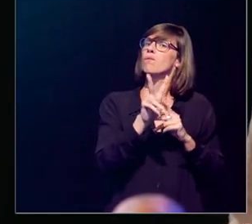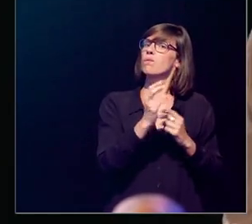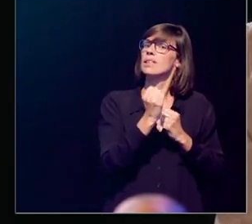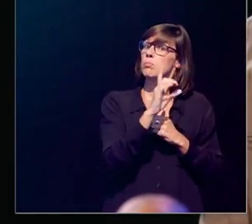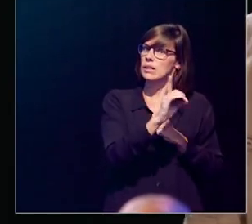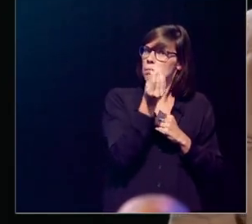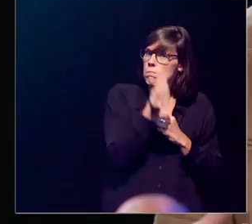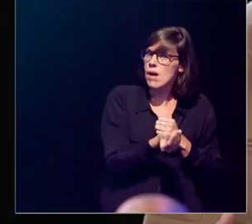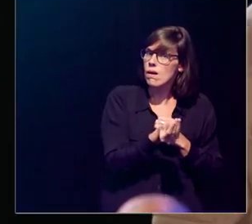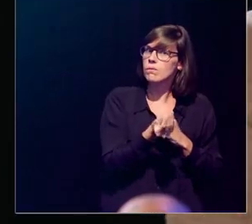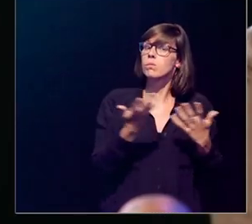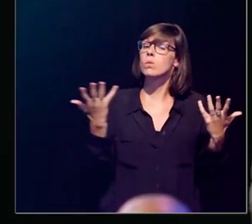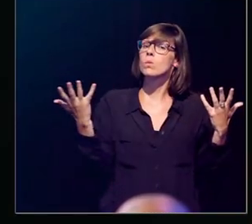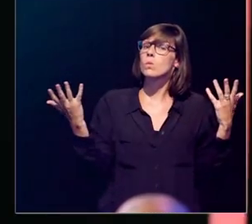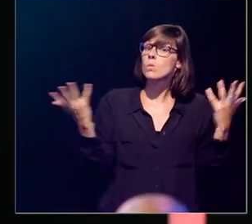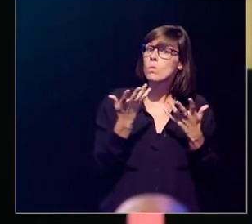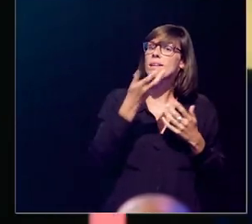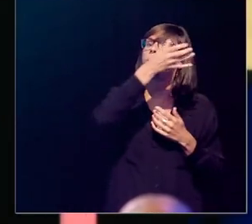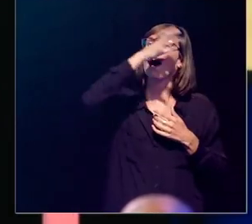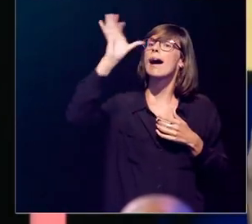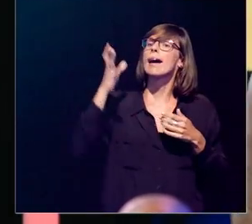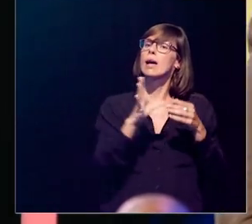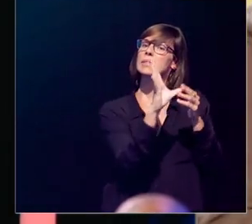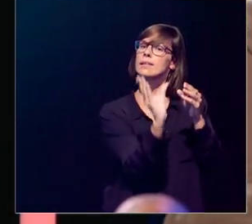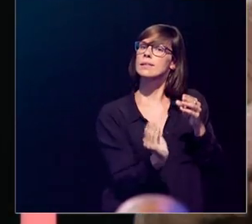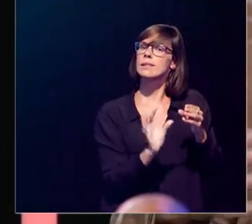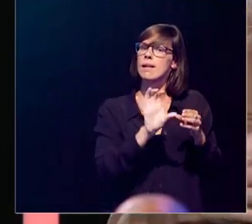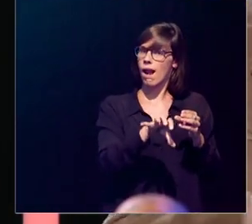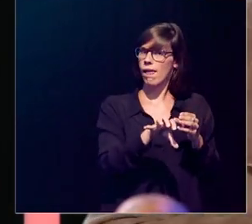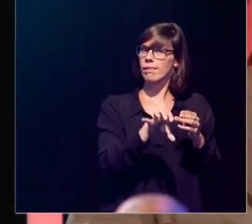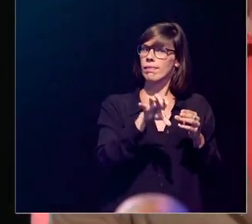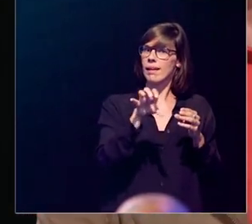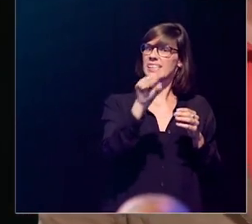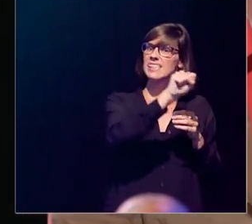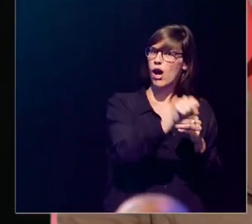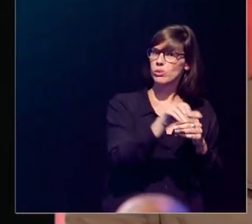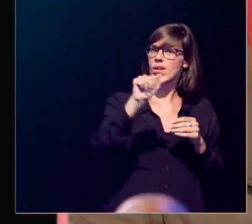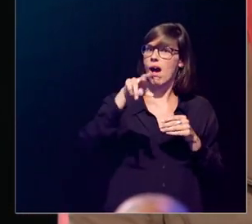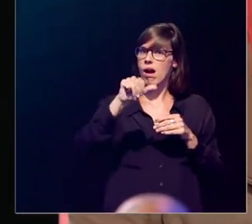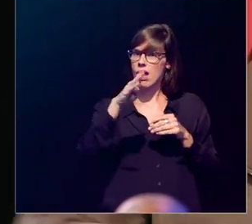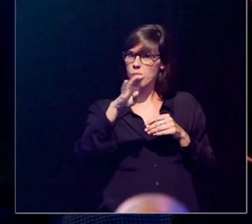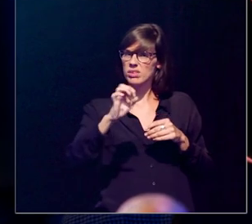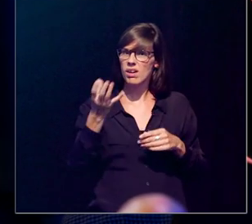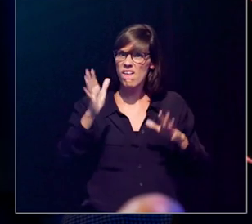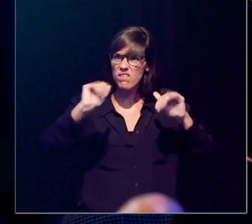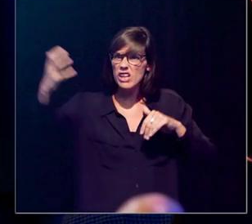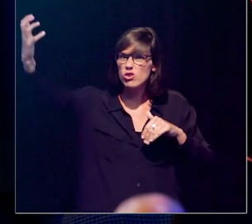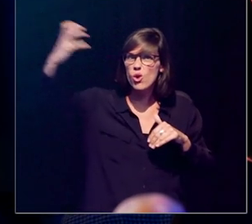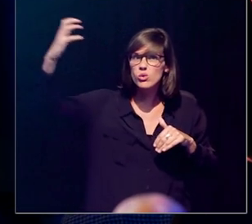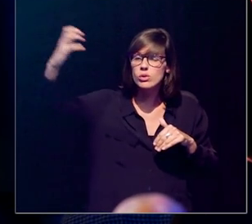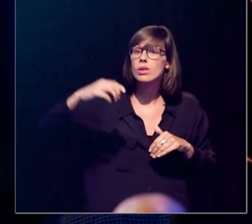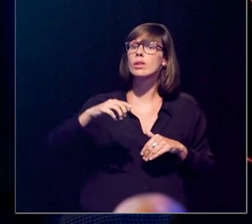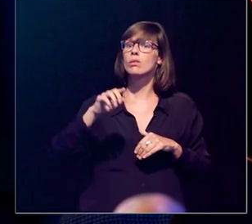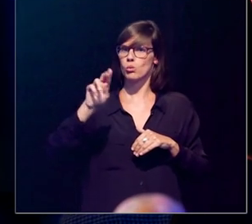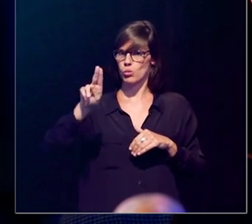een tekort hebben aan vitamine D, die vitamine D-deficiënt zijn, dat is het Arabisch giereiland. Saudi-Arabië.